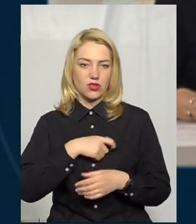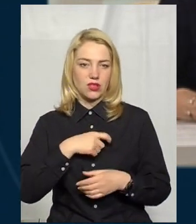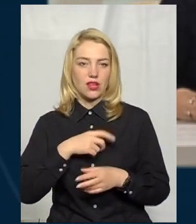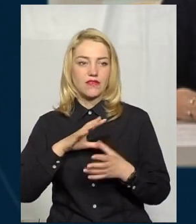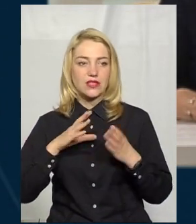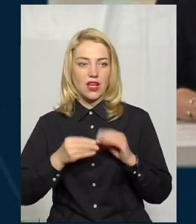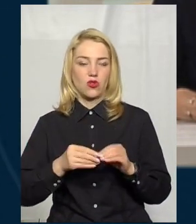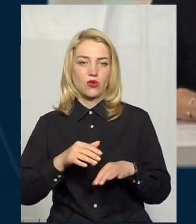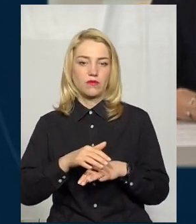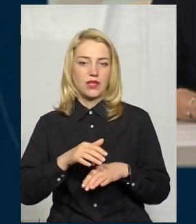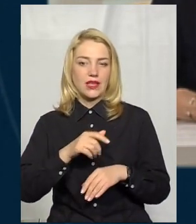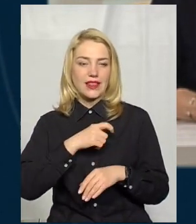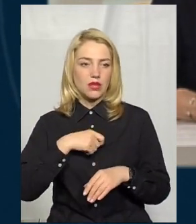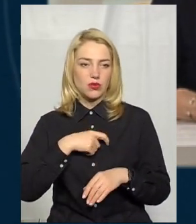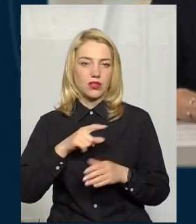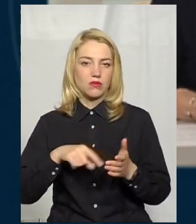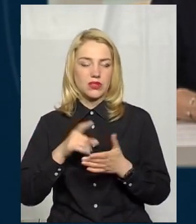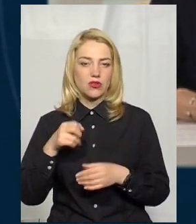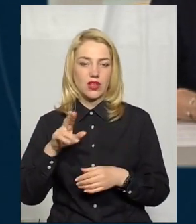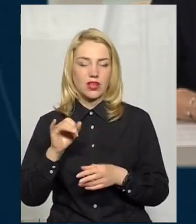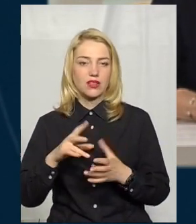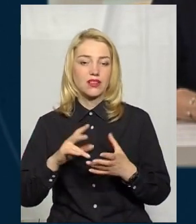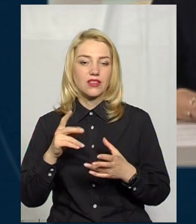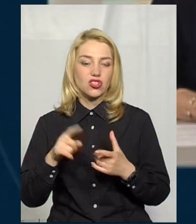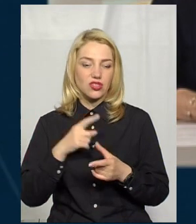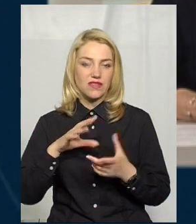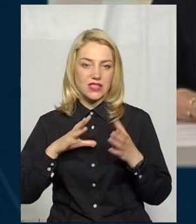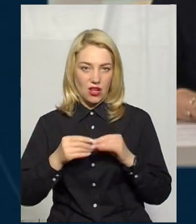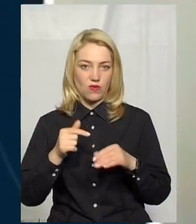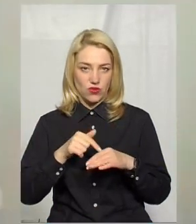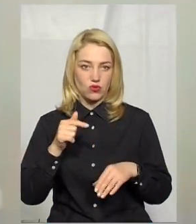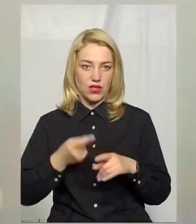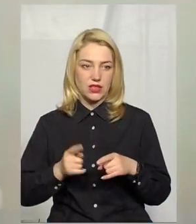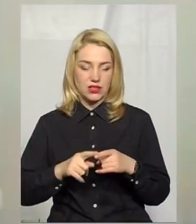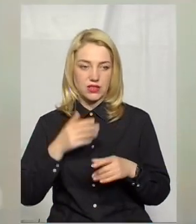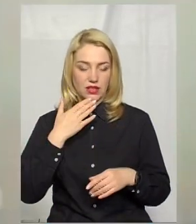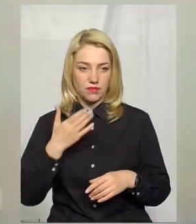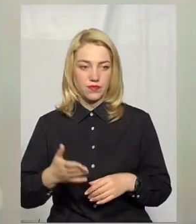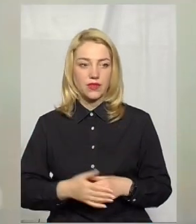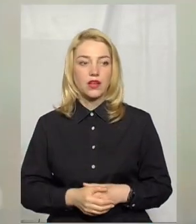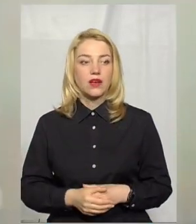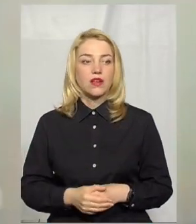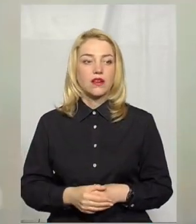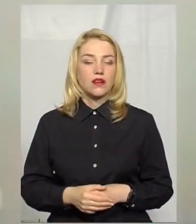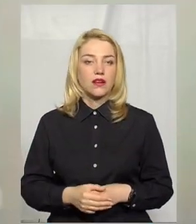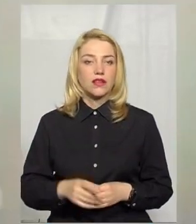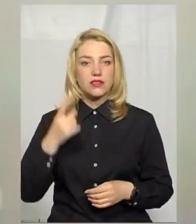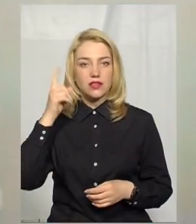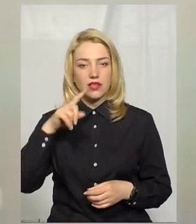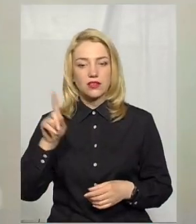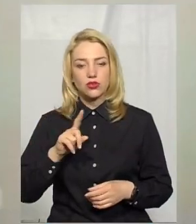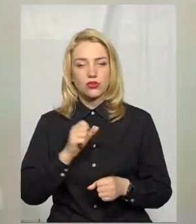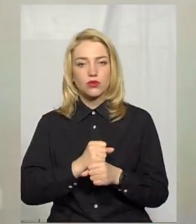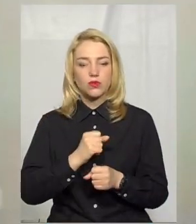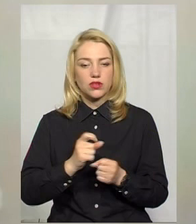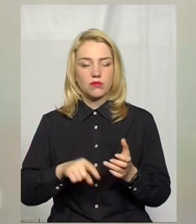Чи відчувається це якось Ви знаєте Робота міської ради